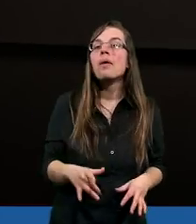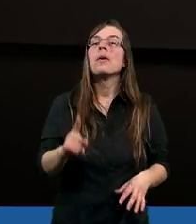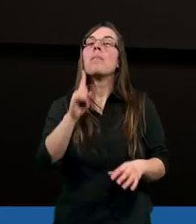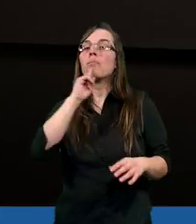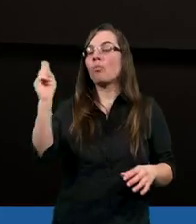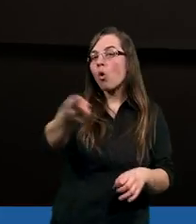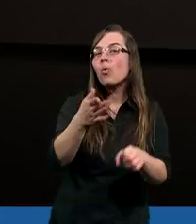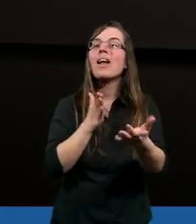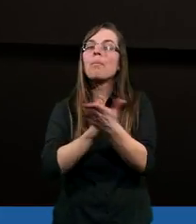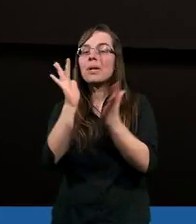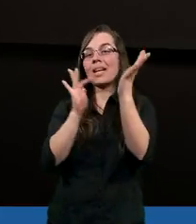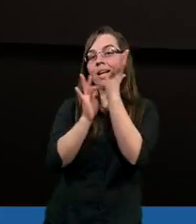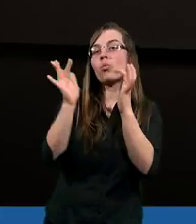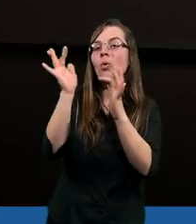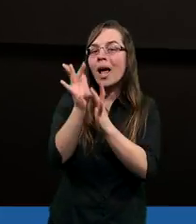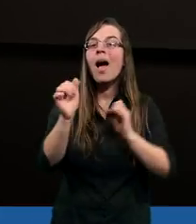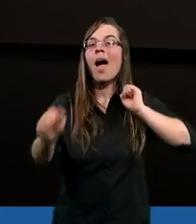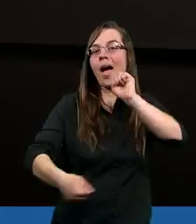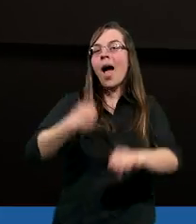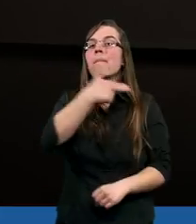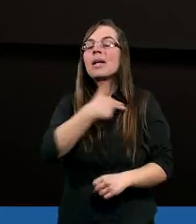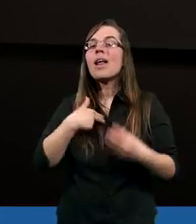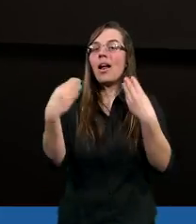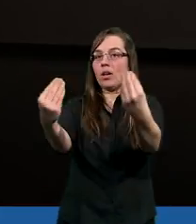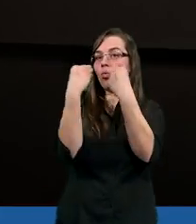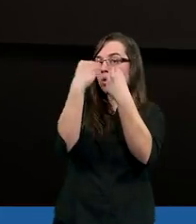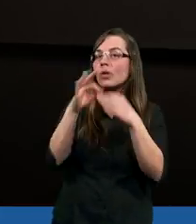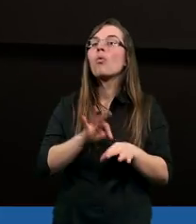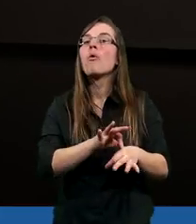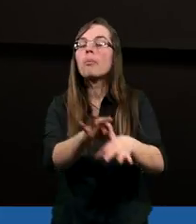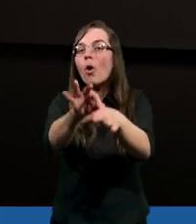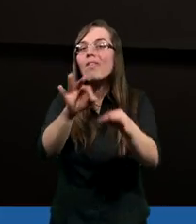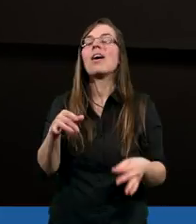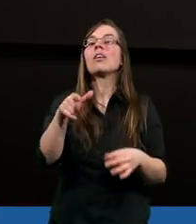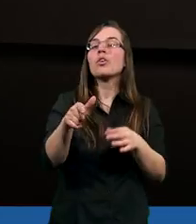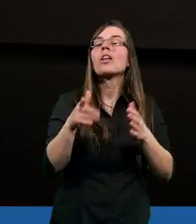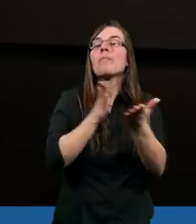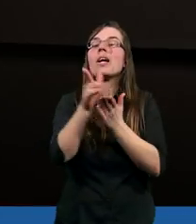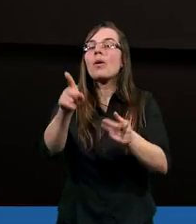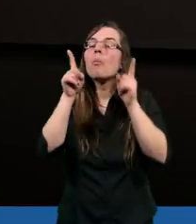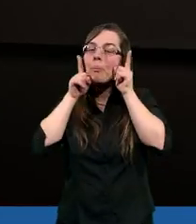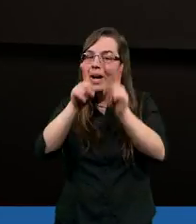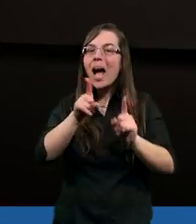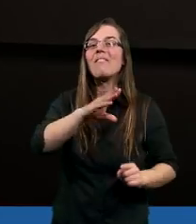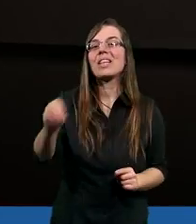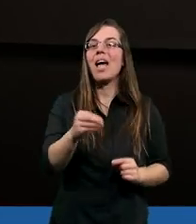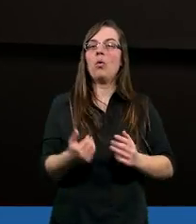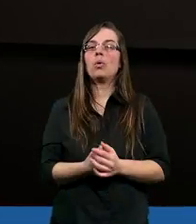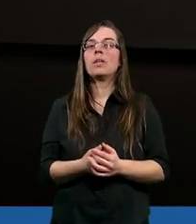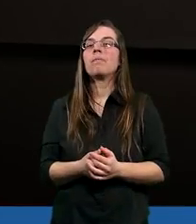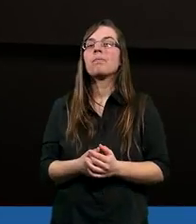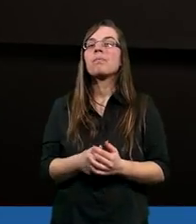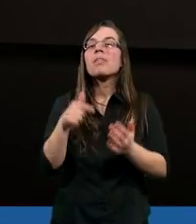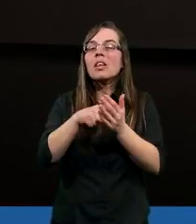posłany przez Pana Jezusa, aby nas uczył, prowadził, wprowadzał we wszelką prawdę,